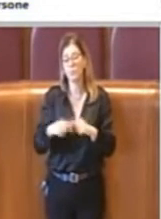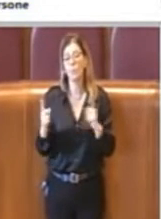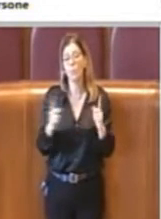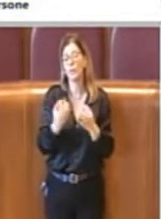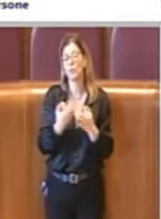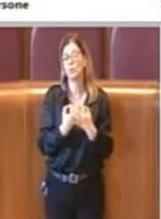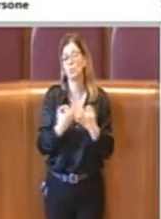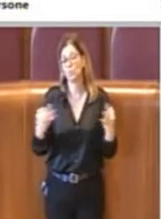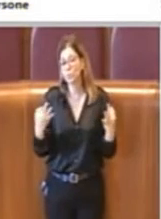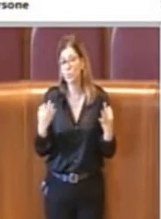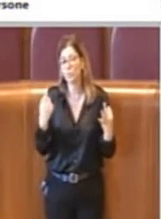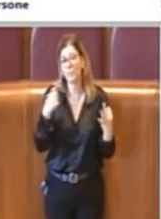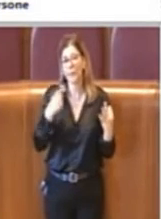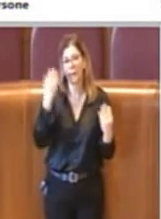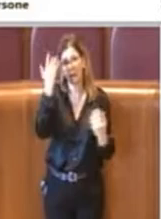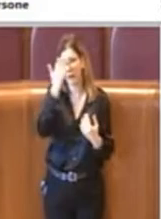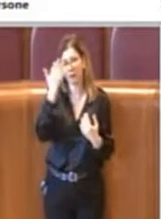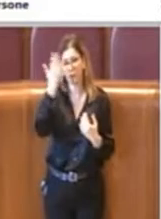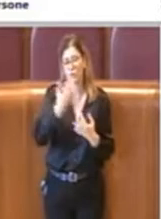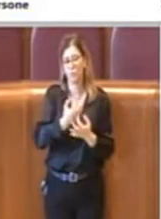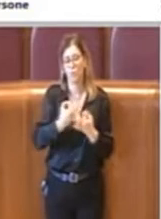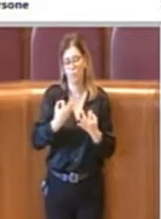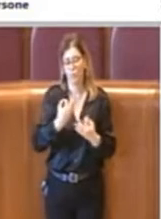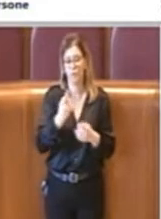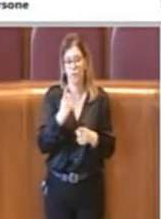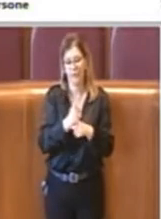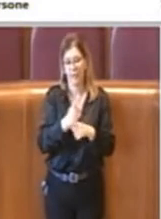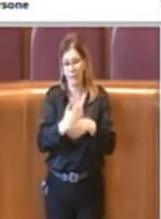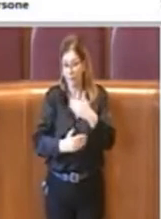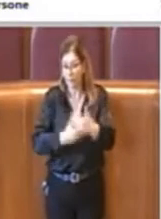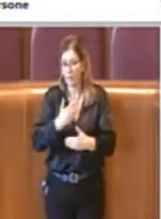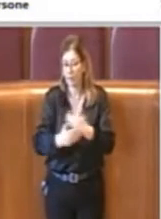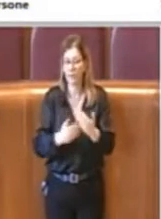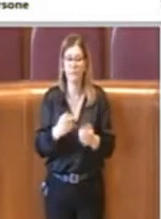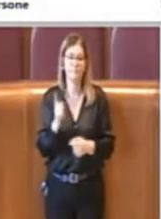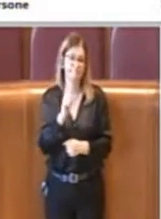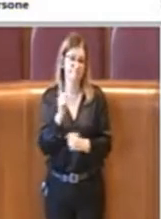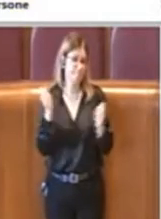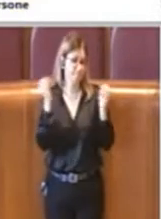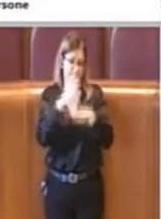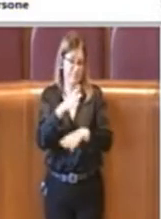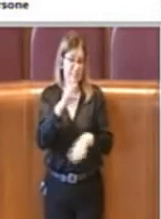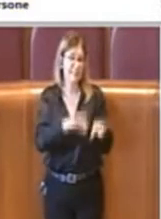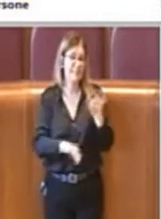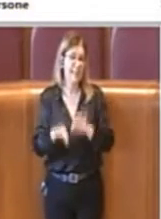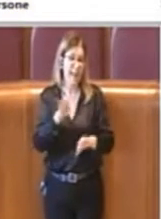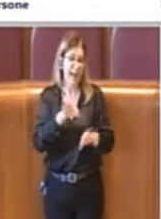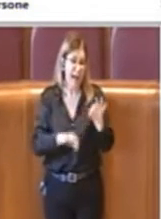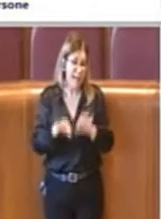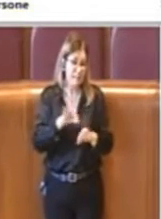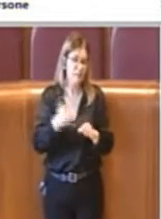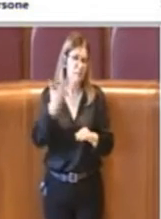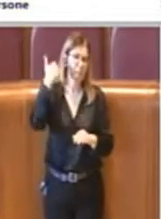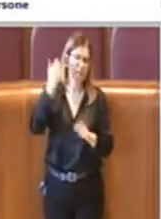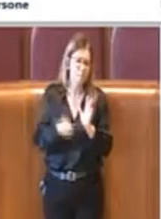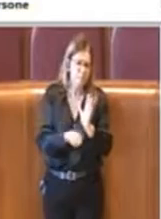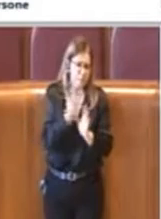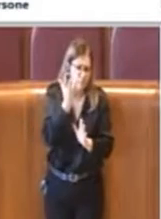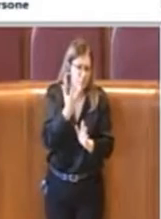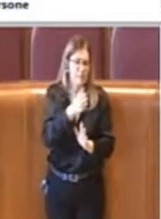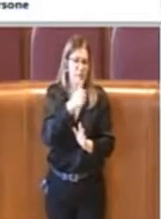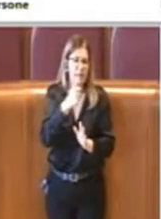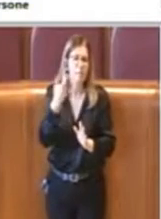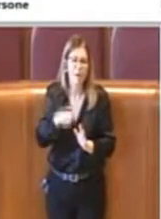portare avanti questa riflessione. Non possiamo dimenticare che i teatri nascono e servono perché sono luoghi di comunità